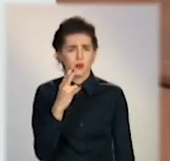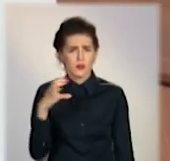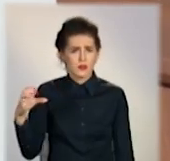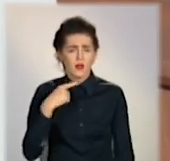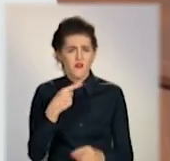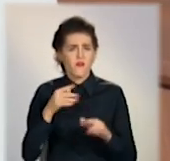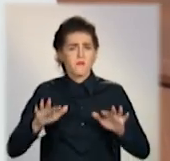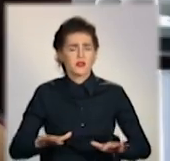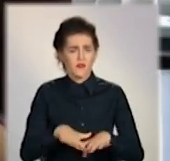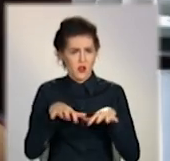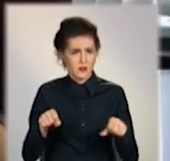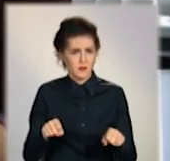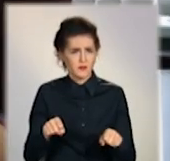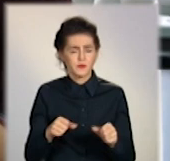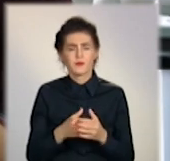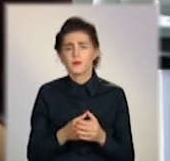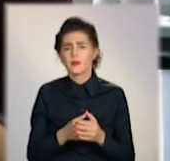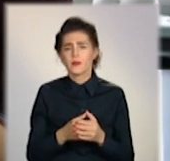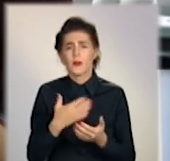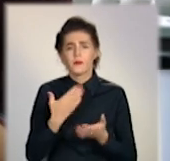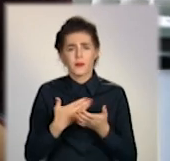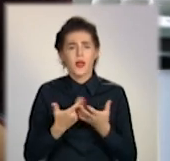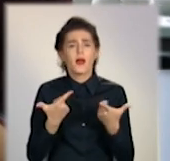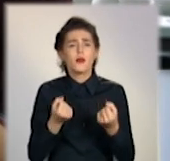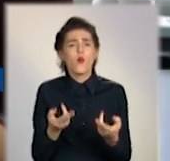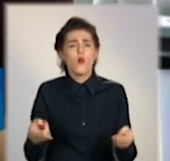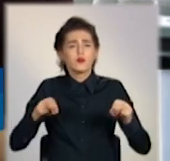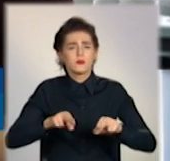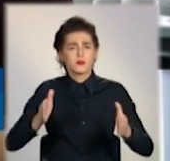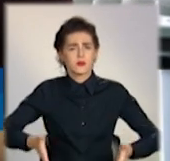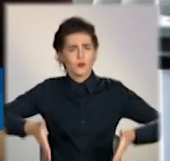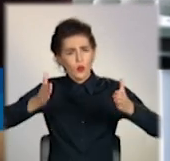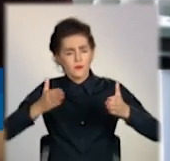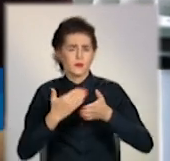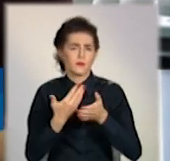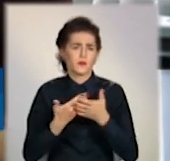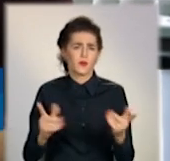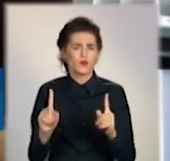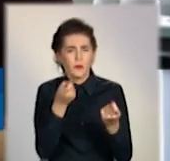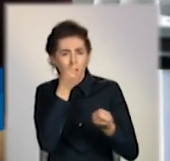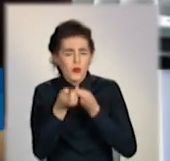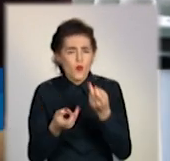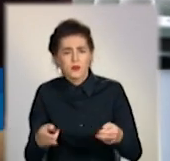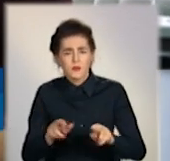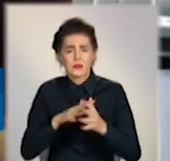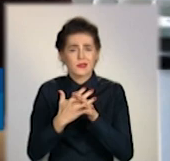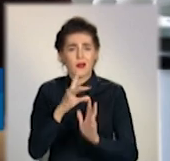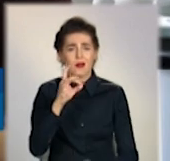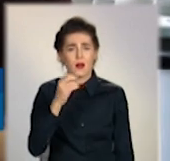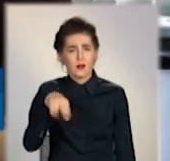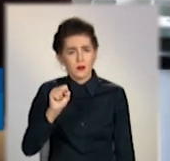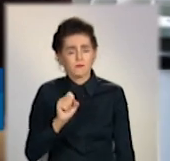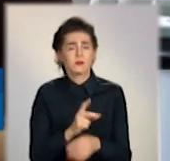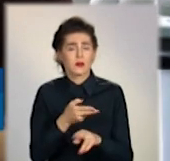місцева влада. Там, де стоять остатки стін або ще щось, там сільська рада замовила